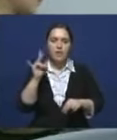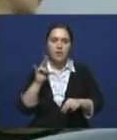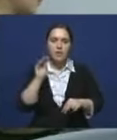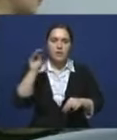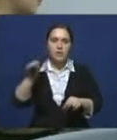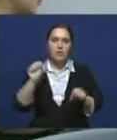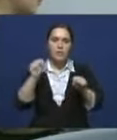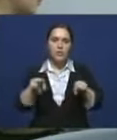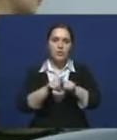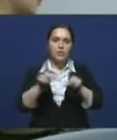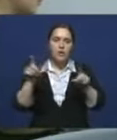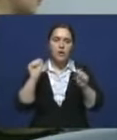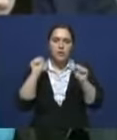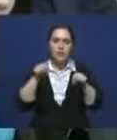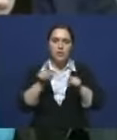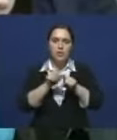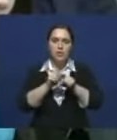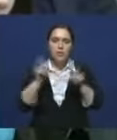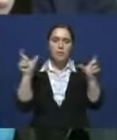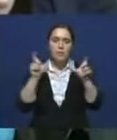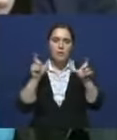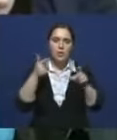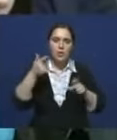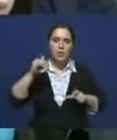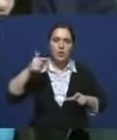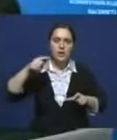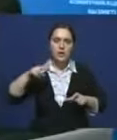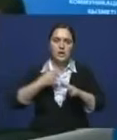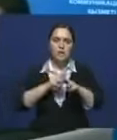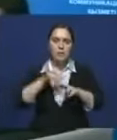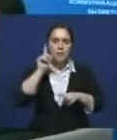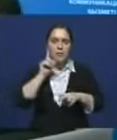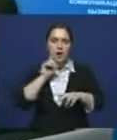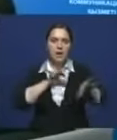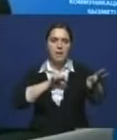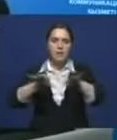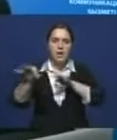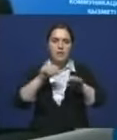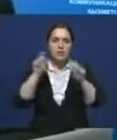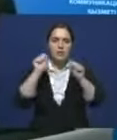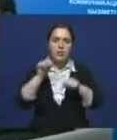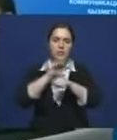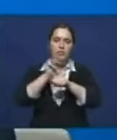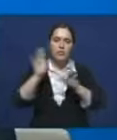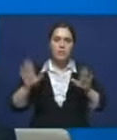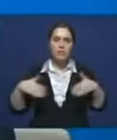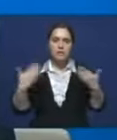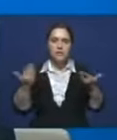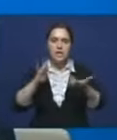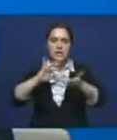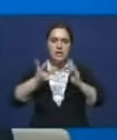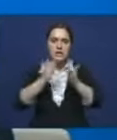iPhone, а также в магазин приложений Google. Пока проект дорабатывается, и пользователи могут вносить свои предложения на сайте